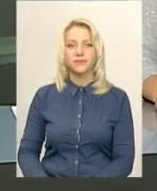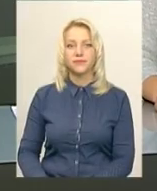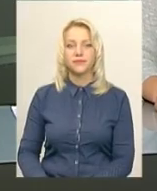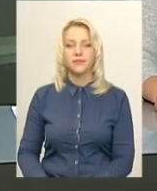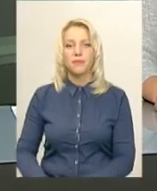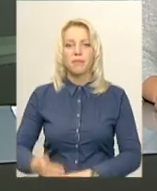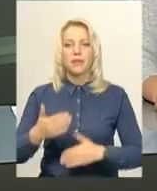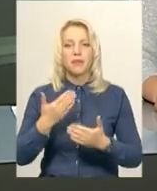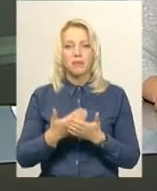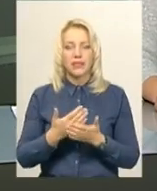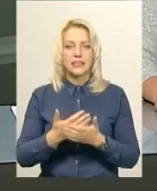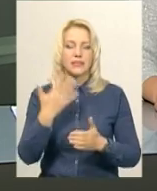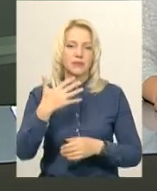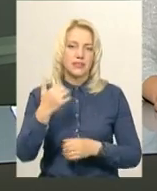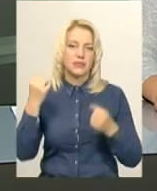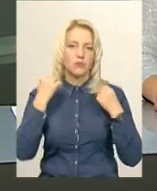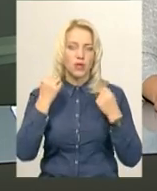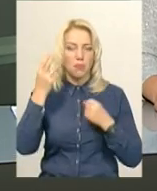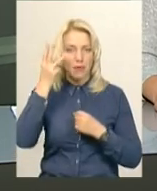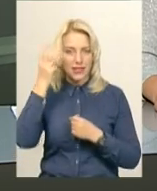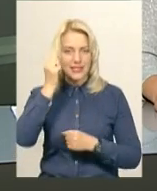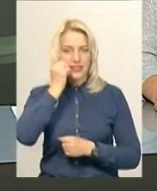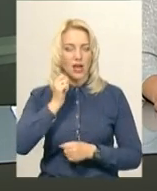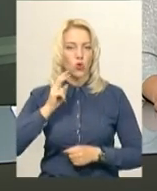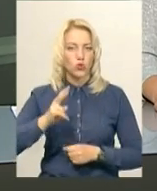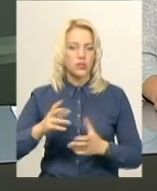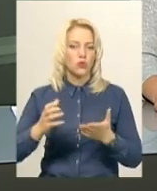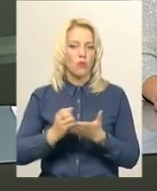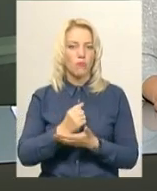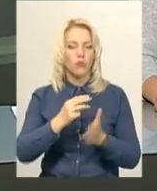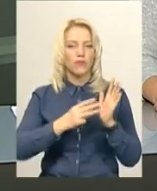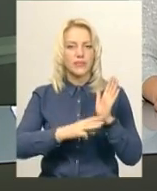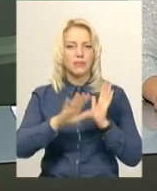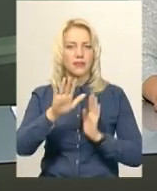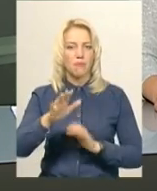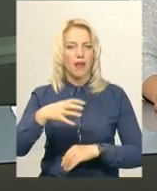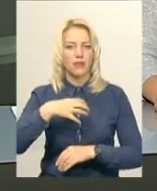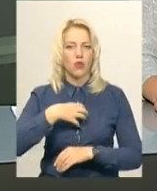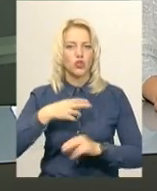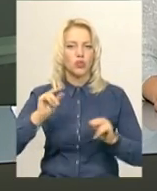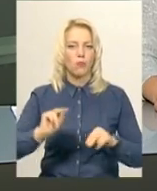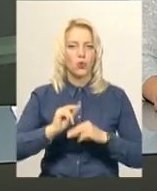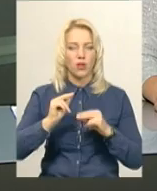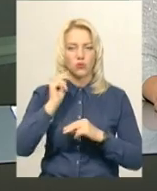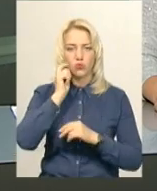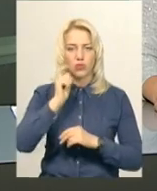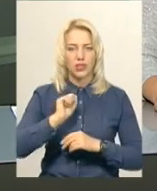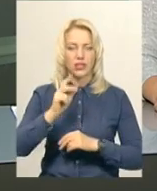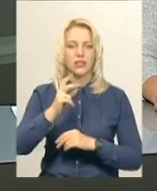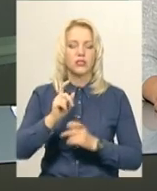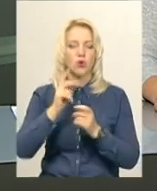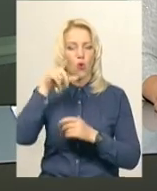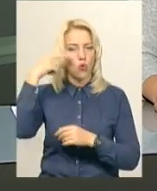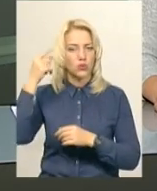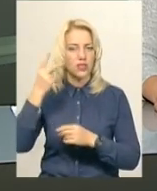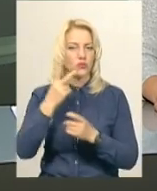Близько півсотні спортсменів з Хмельницького та Старокостянтинова здобули 85 нагород чемпіонату України з козацького двобою